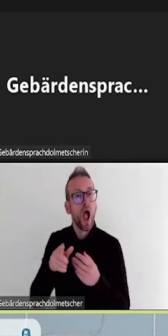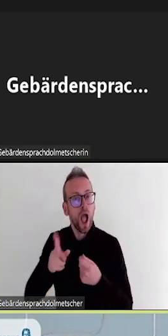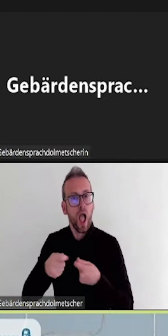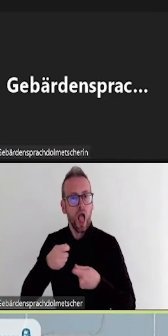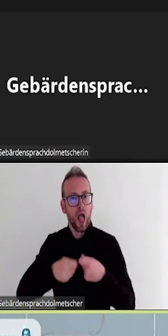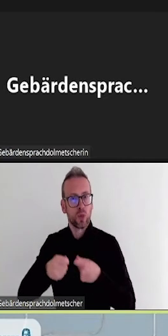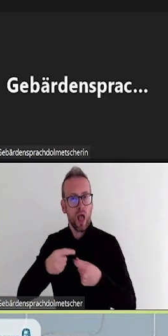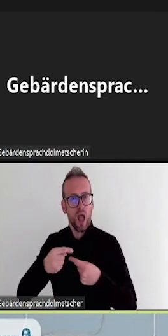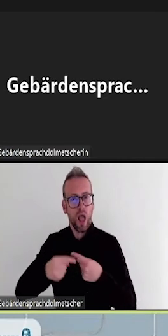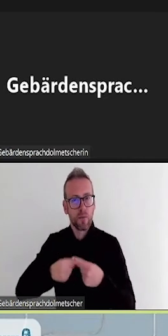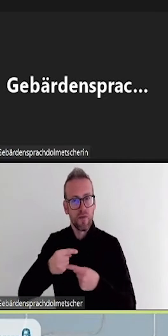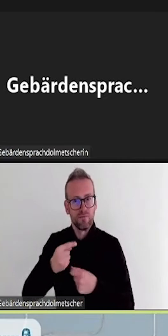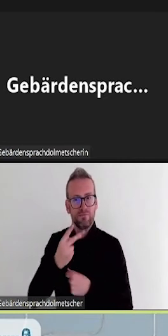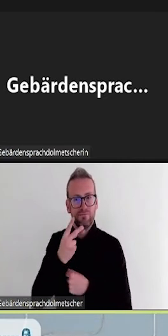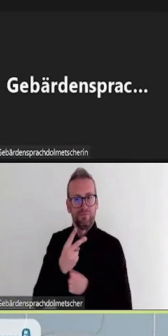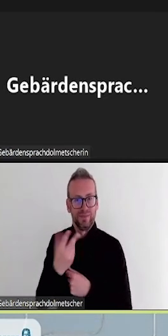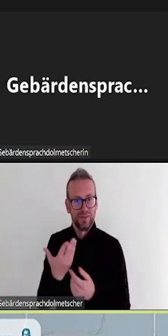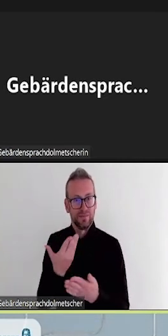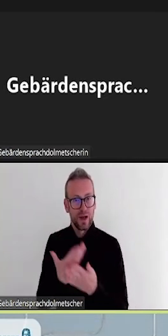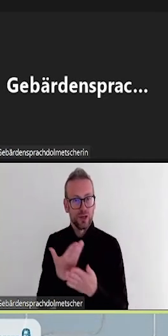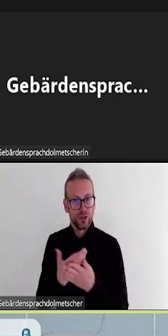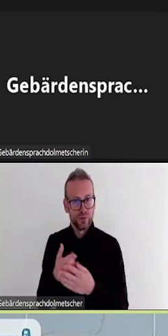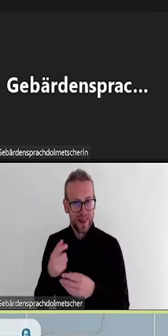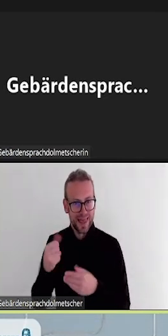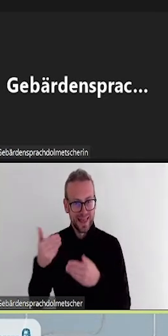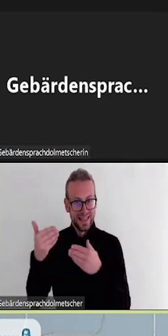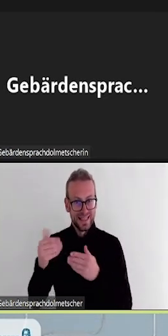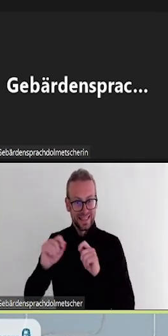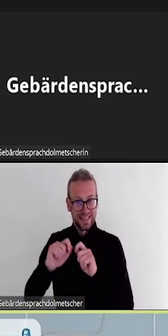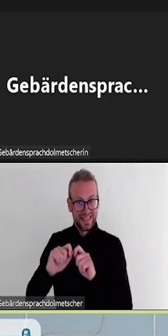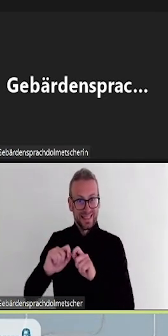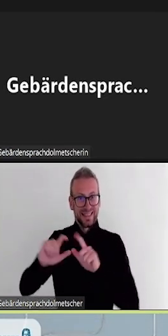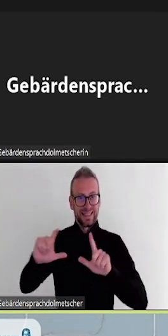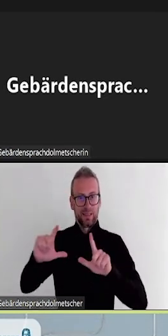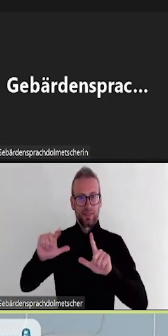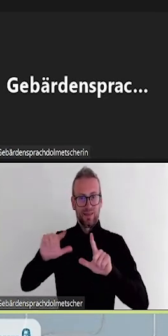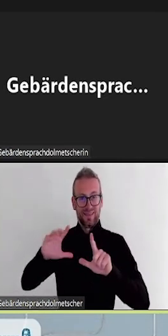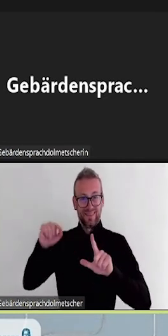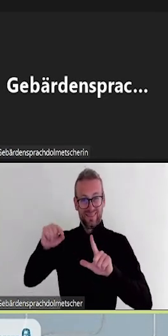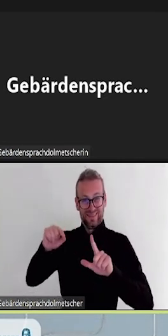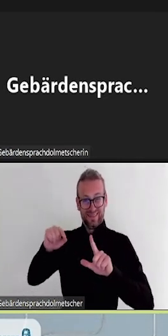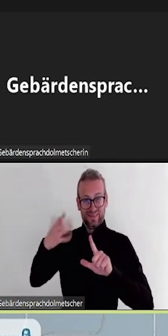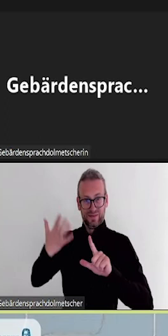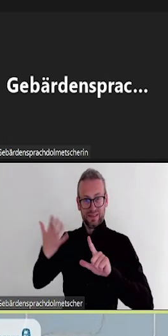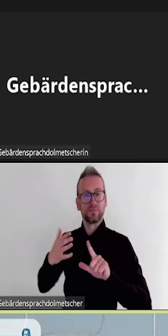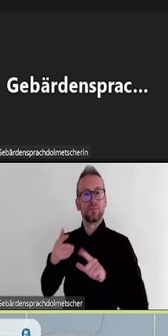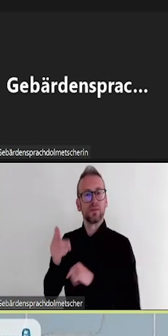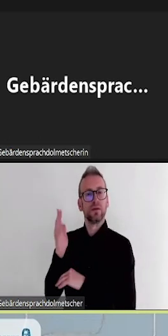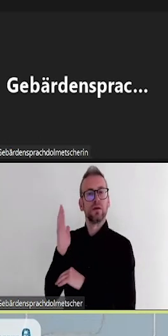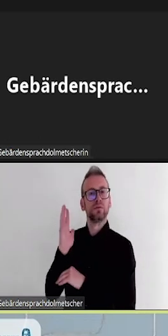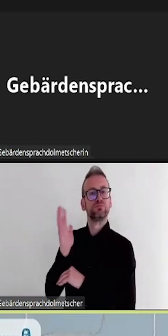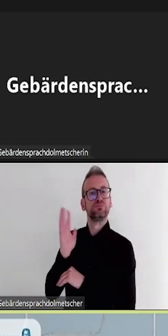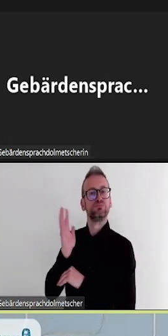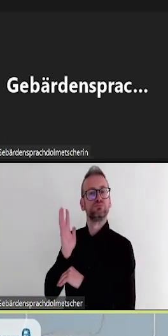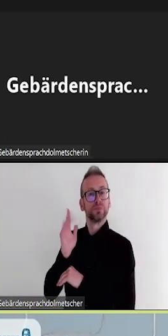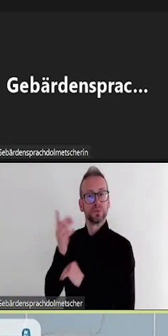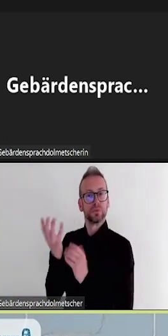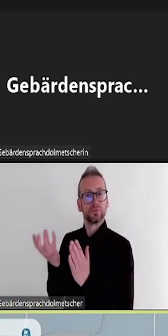um Situationen etwa in Schulklassen anschaulich darzustellen. Es gibt aber auch weitere